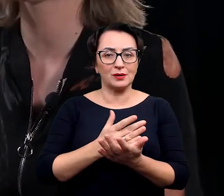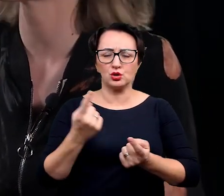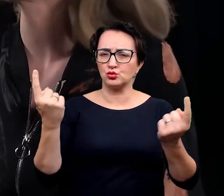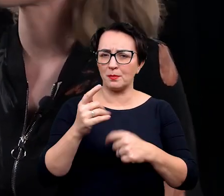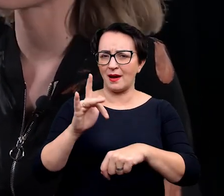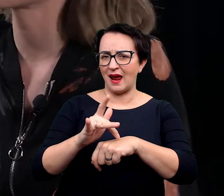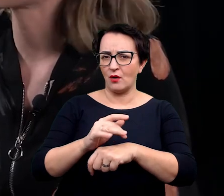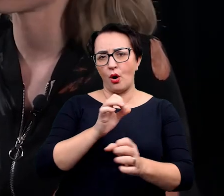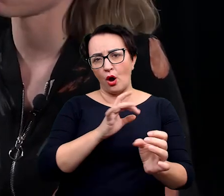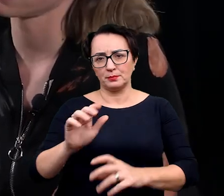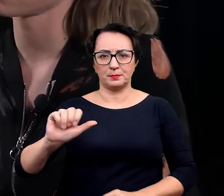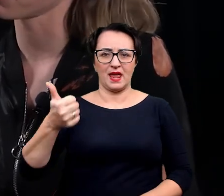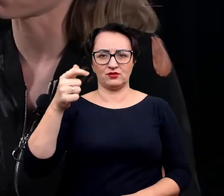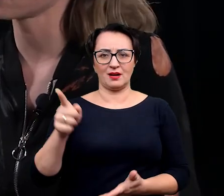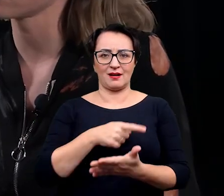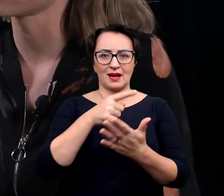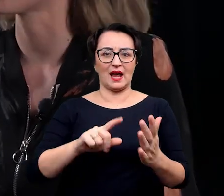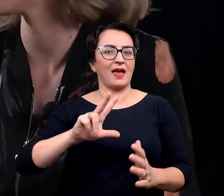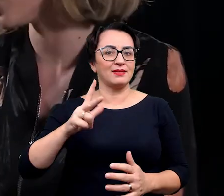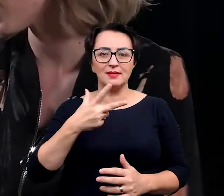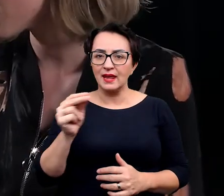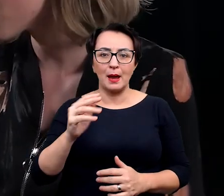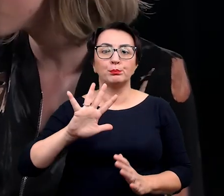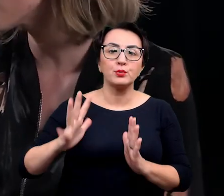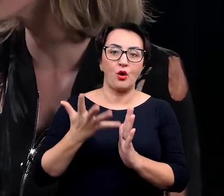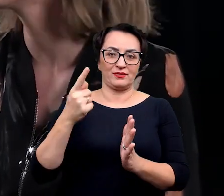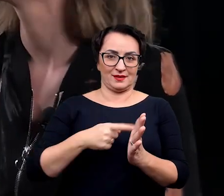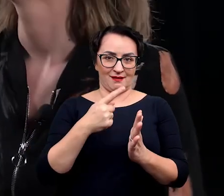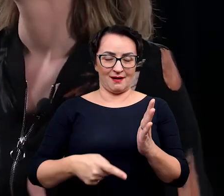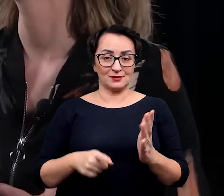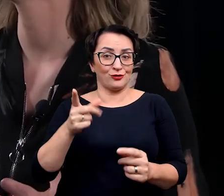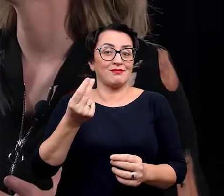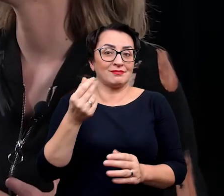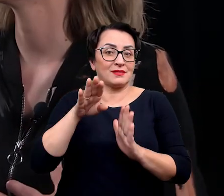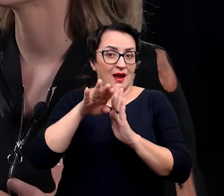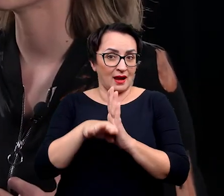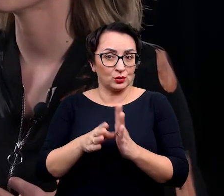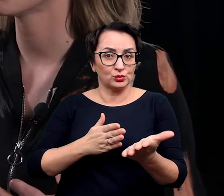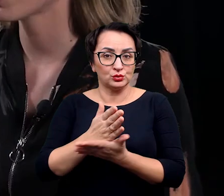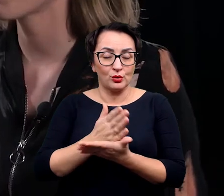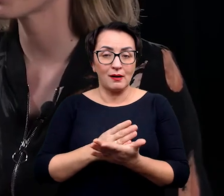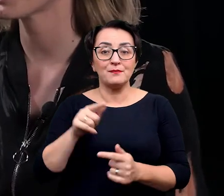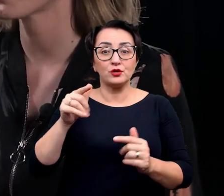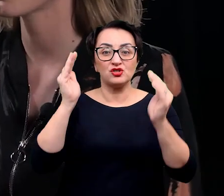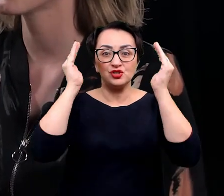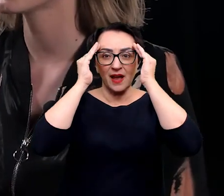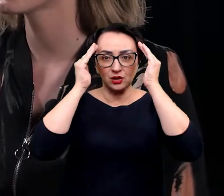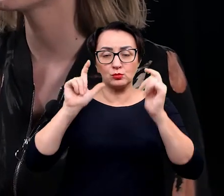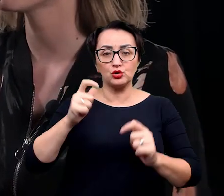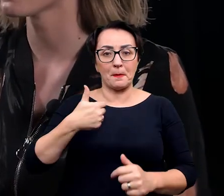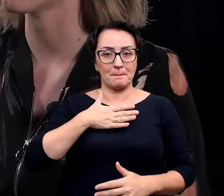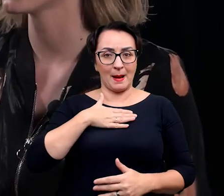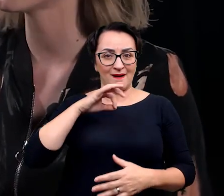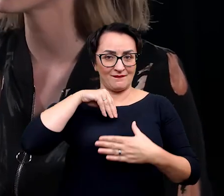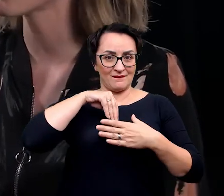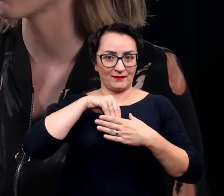coś super skutecznie za pierwszym razem, a nie za piątym, wobec tego jest tańsza ta usługa. Dokładnie. I świadomość tego, co